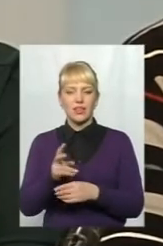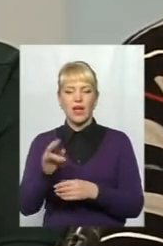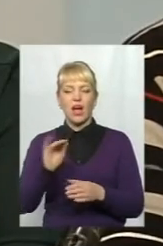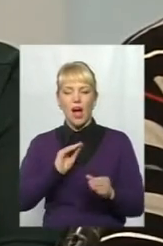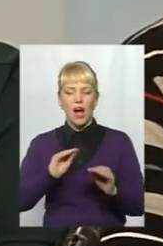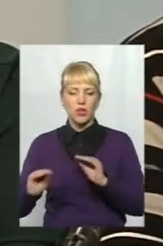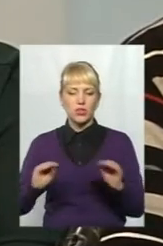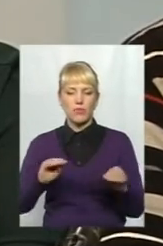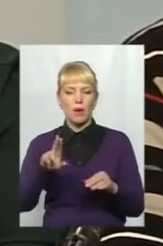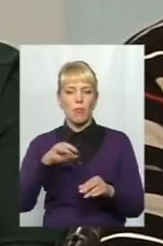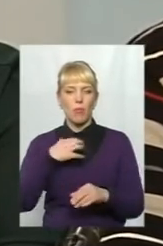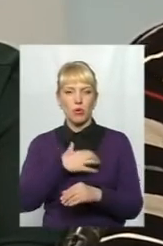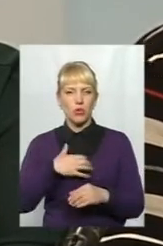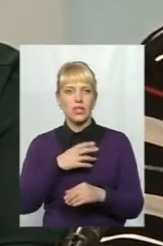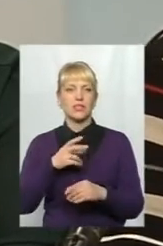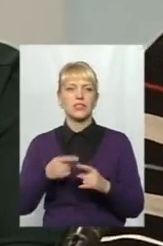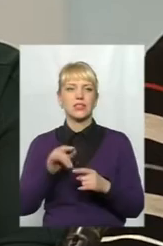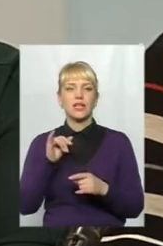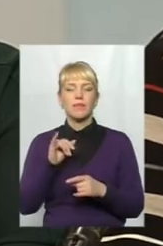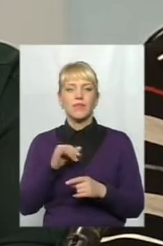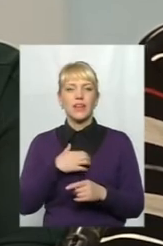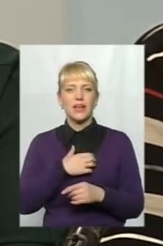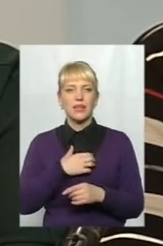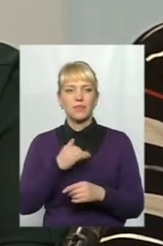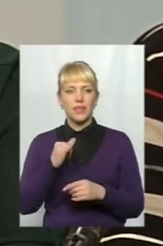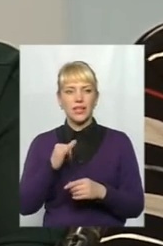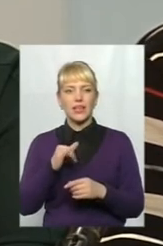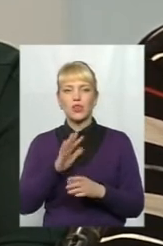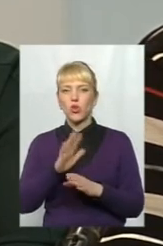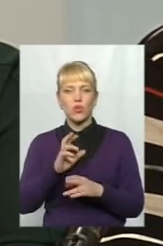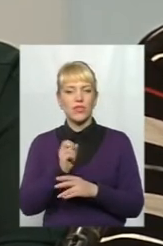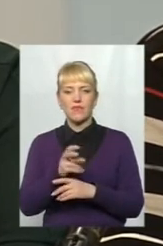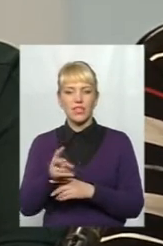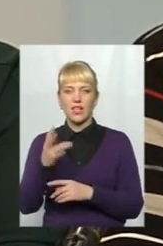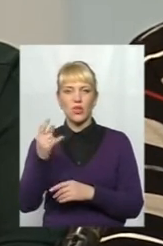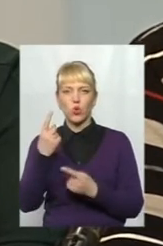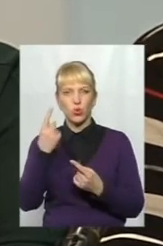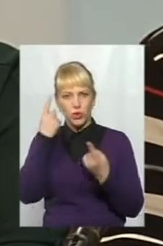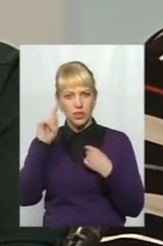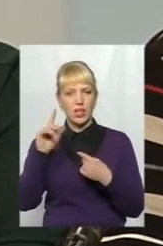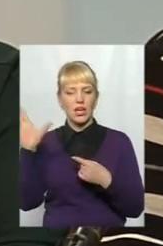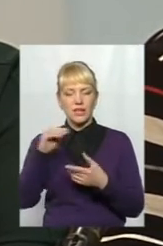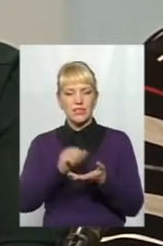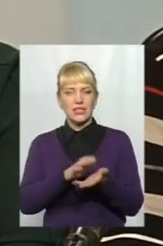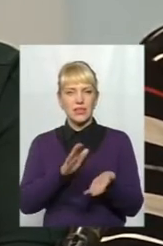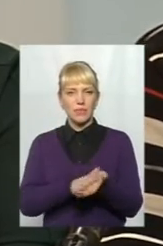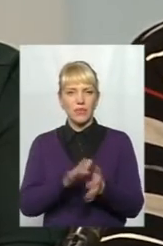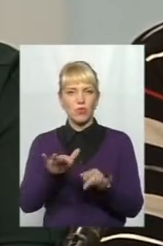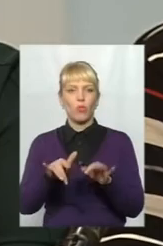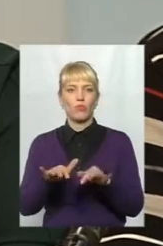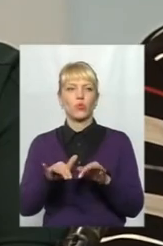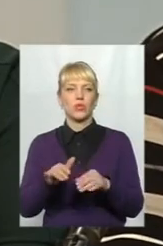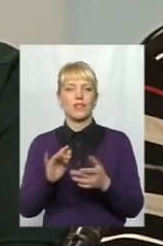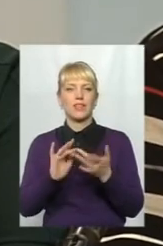по пріоритетності назвати сьогодні і так далі. Але не викидає ні одного ідеї, вона всі заложені в комп'ютері, в